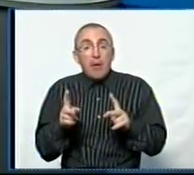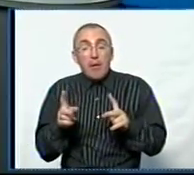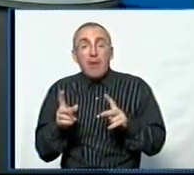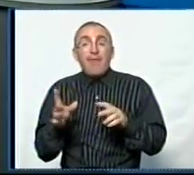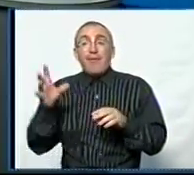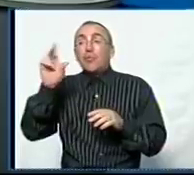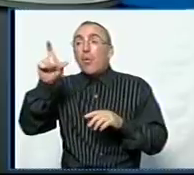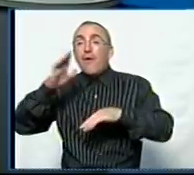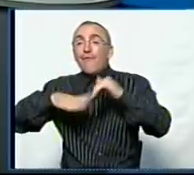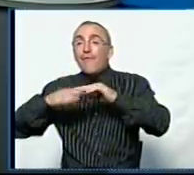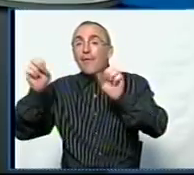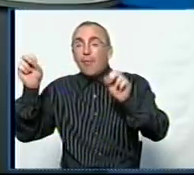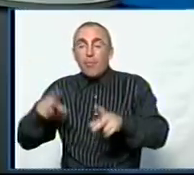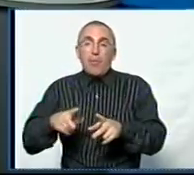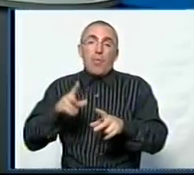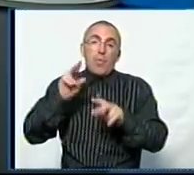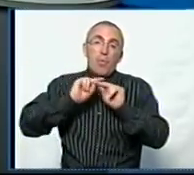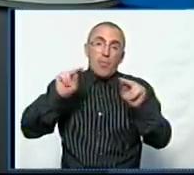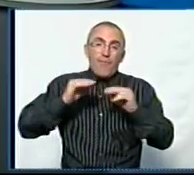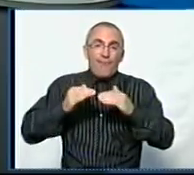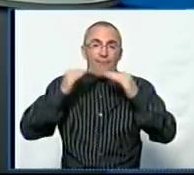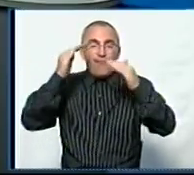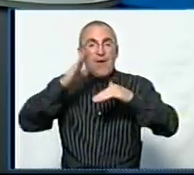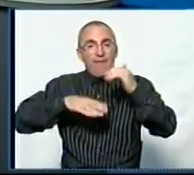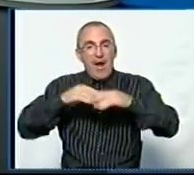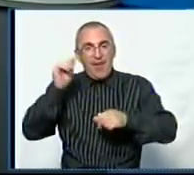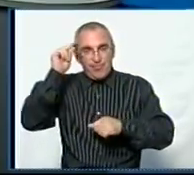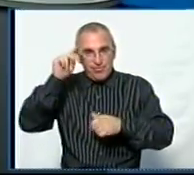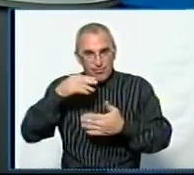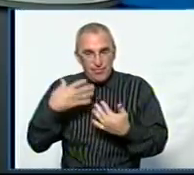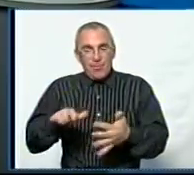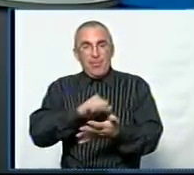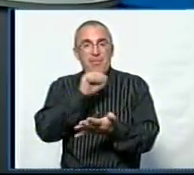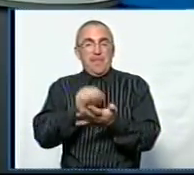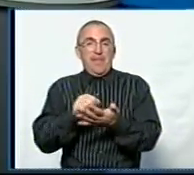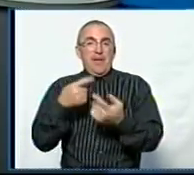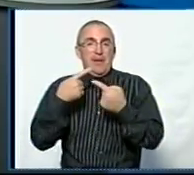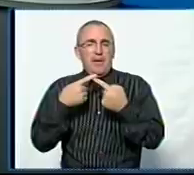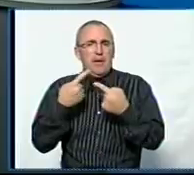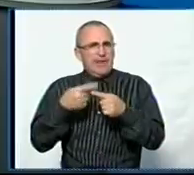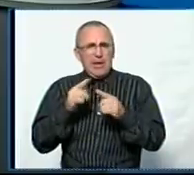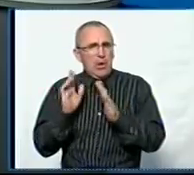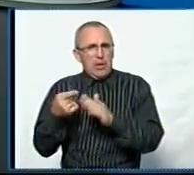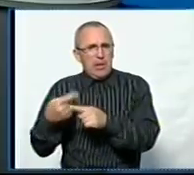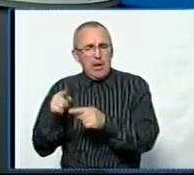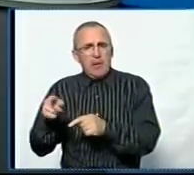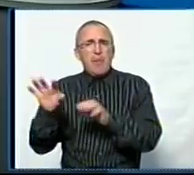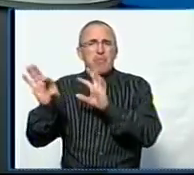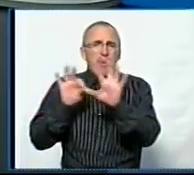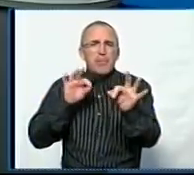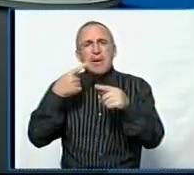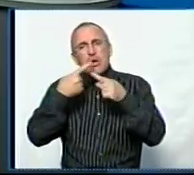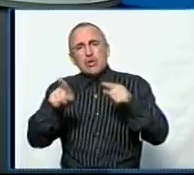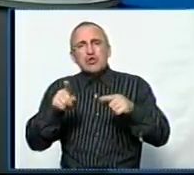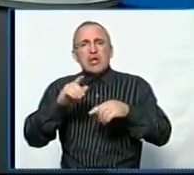беруться ті фахівці, які пройшли курси підвищення кваліфікації по іншому предмету. Тільки такі, чи? Беруться інші